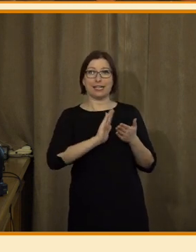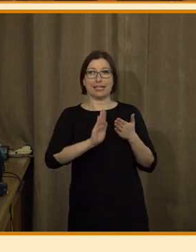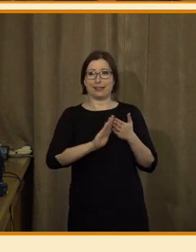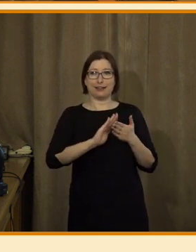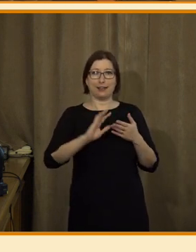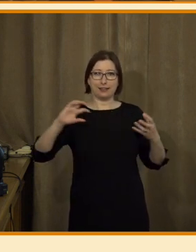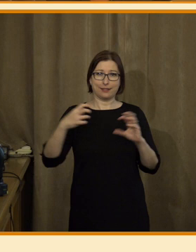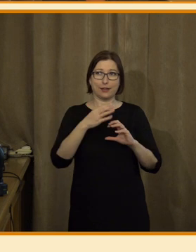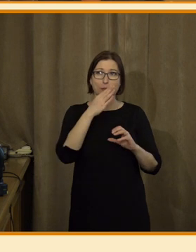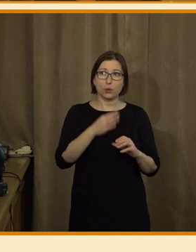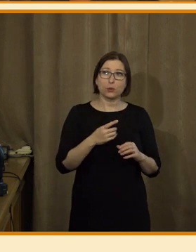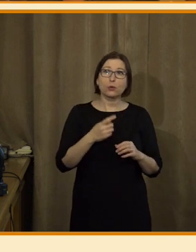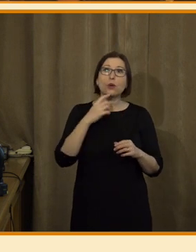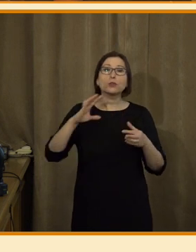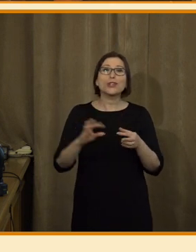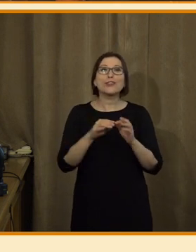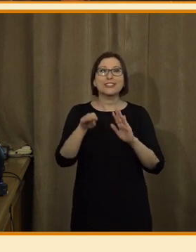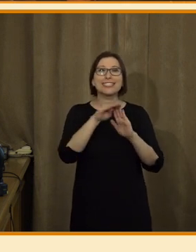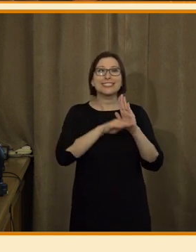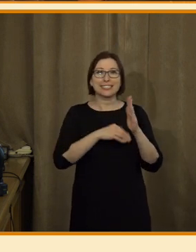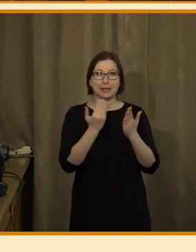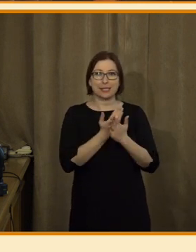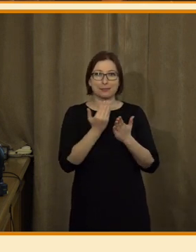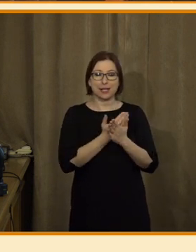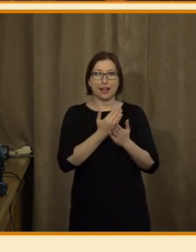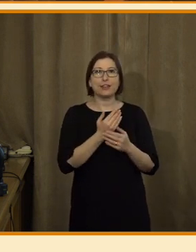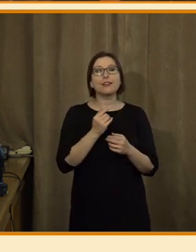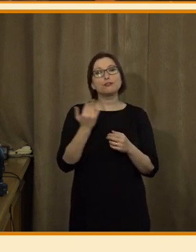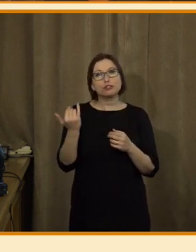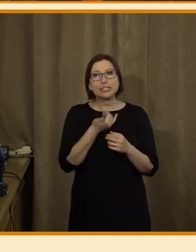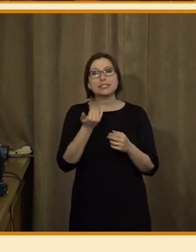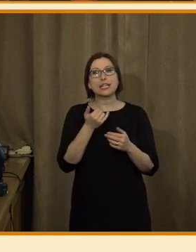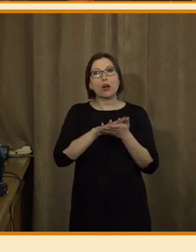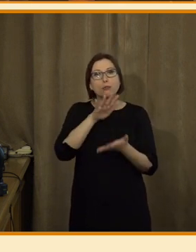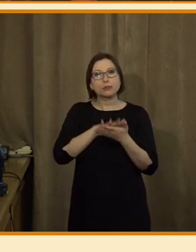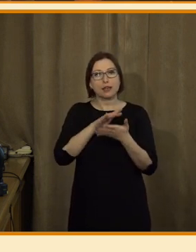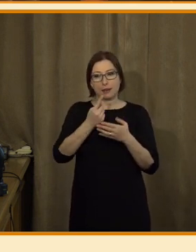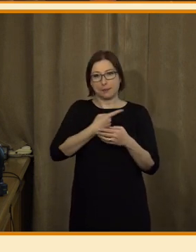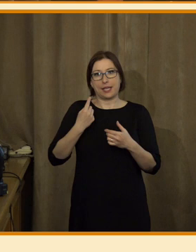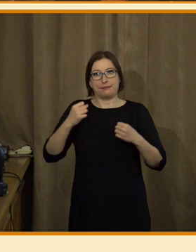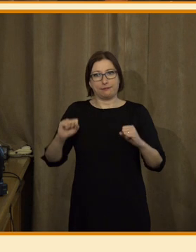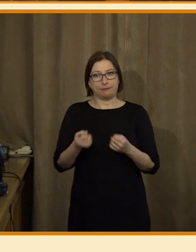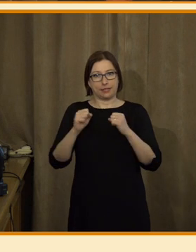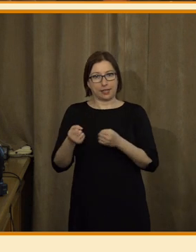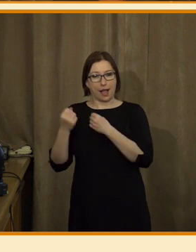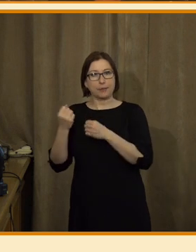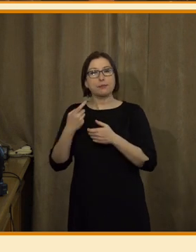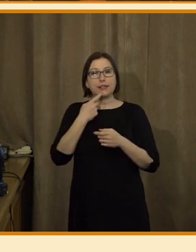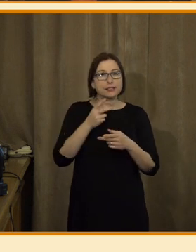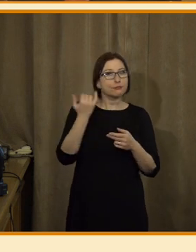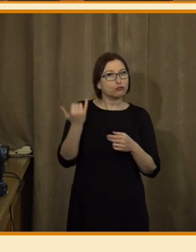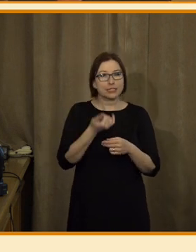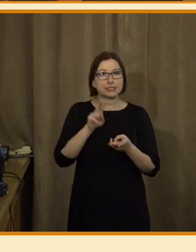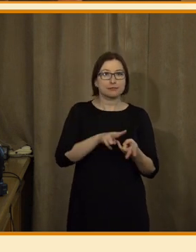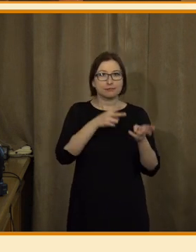ještě k seznam zprávám. My každý obsah, který teď vyrábíme, chceme převádět do